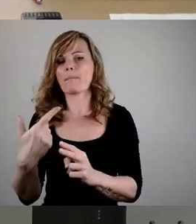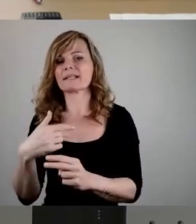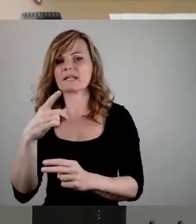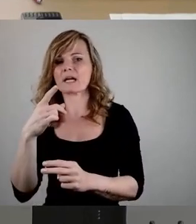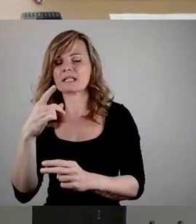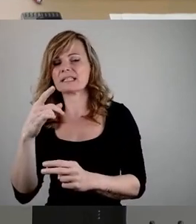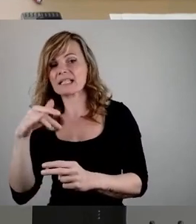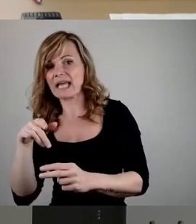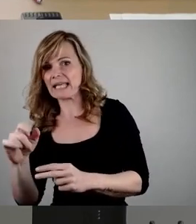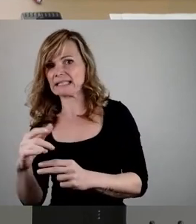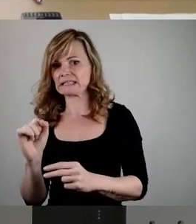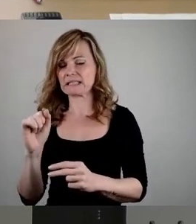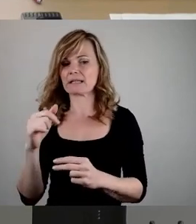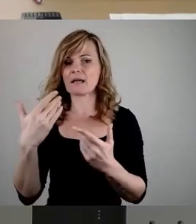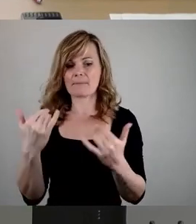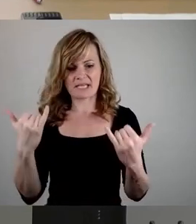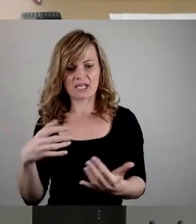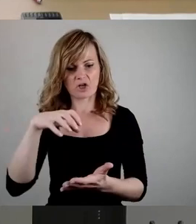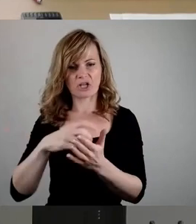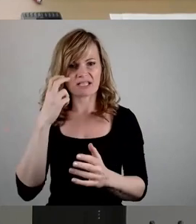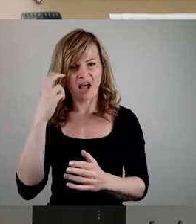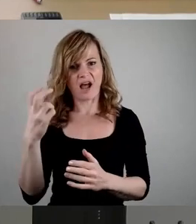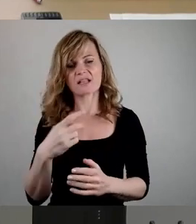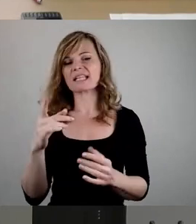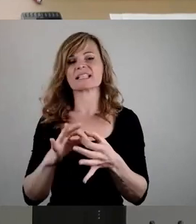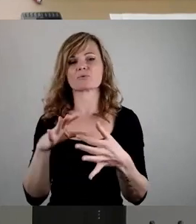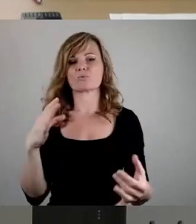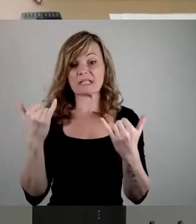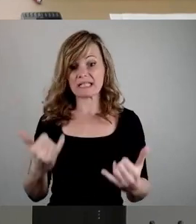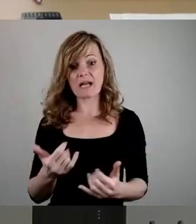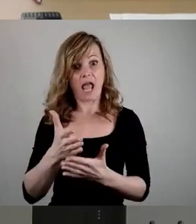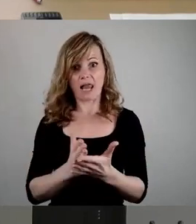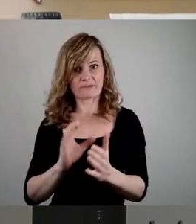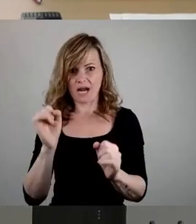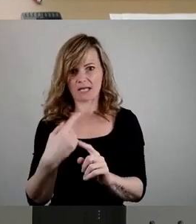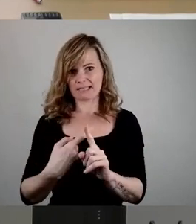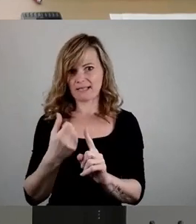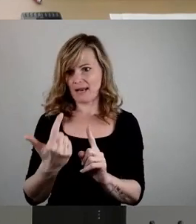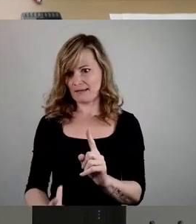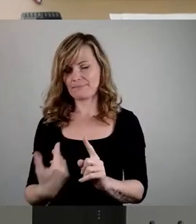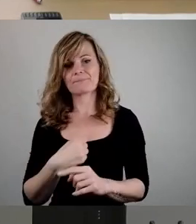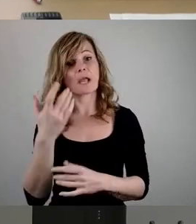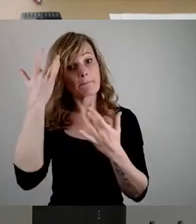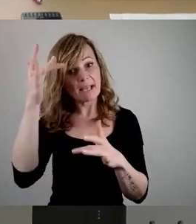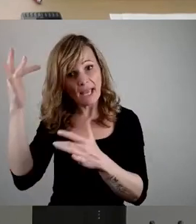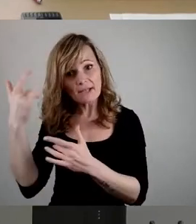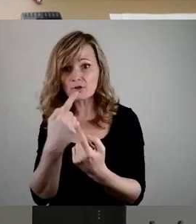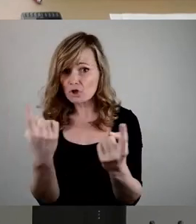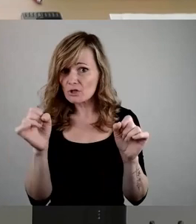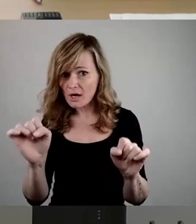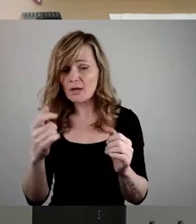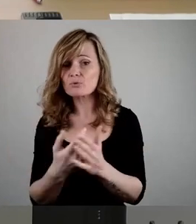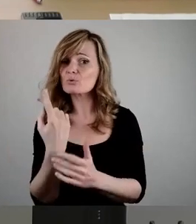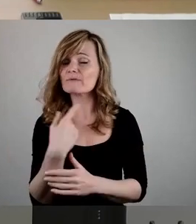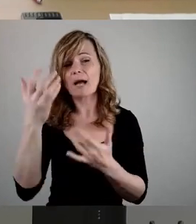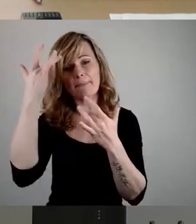Stadtrat zu tun. Hier kann die Hälfte gar nicht zählen. Bekennen kann sich aber jeder und so bekennen wir uns.